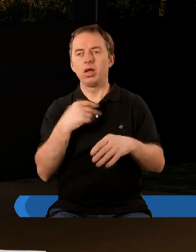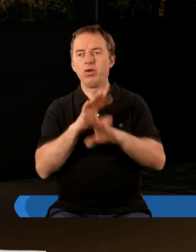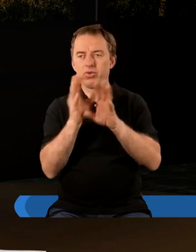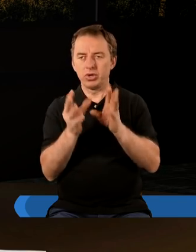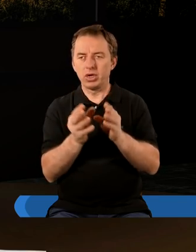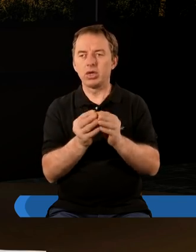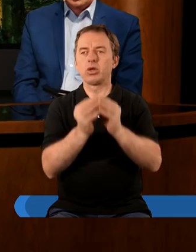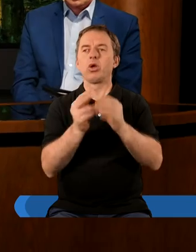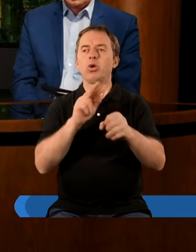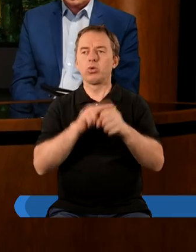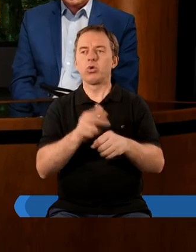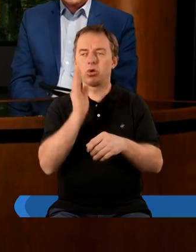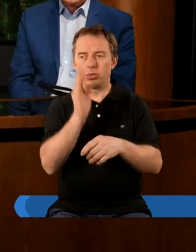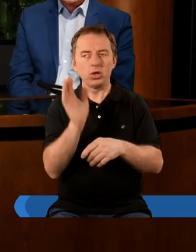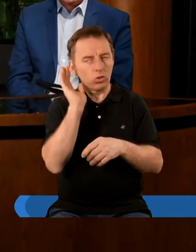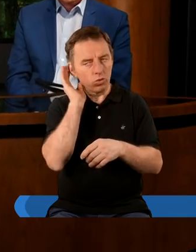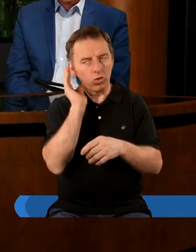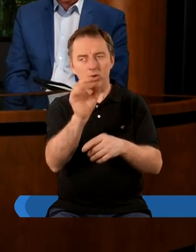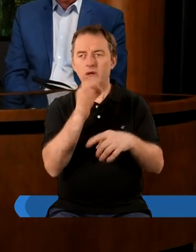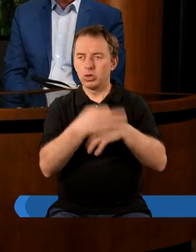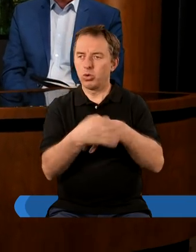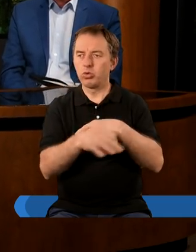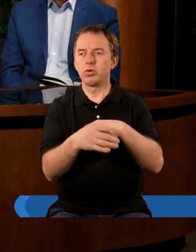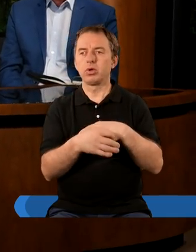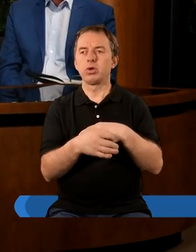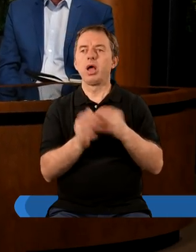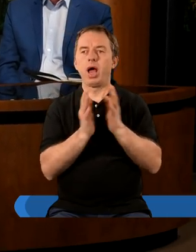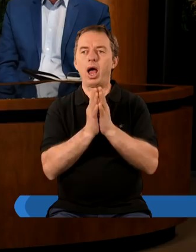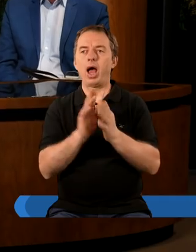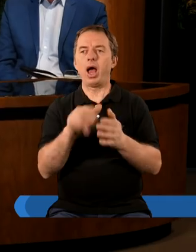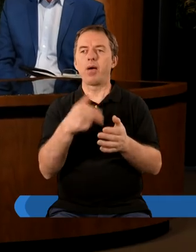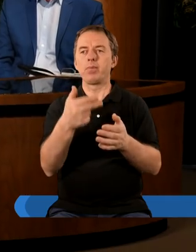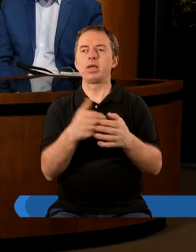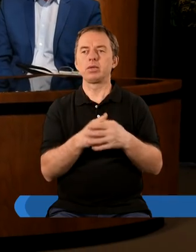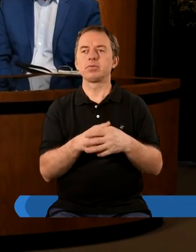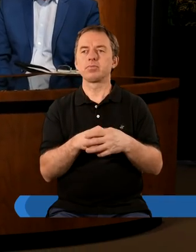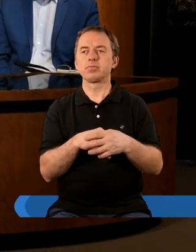prowadź wszystkich, którzy będą słuchali tego studium. Amen.